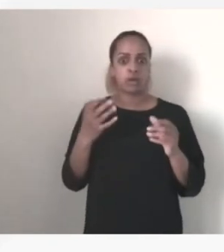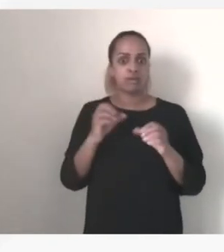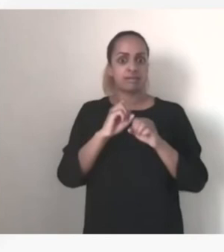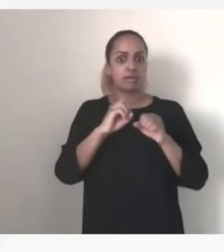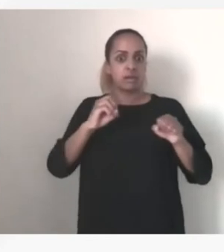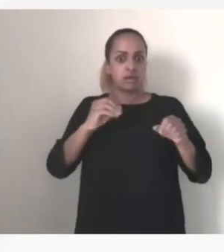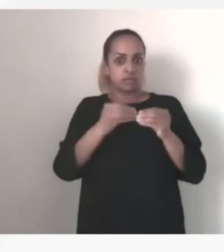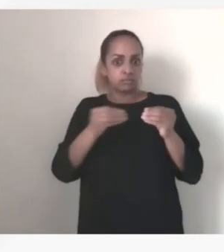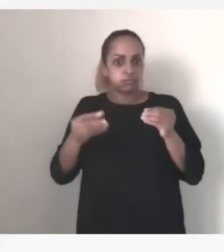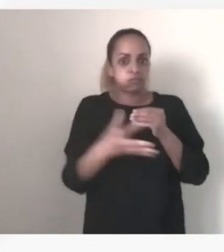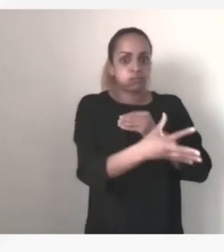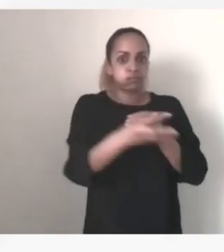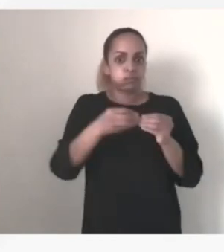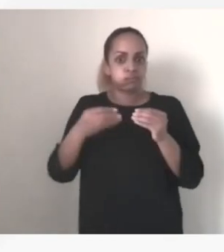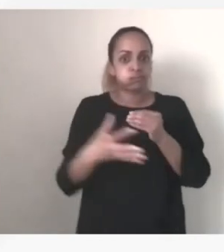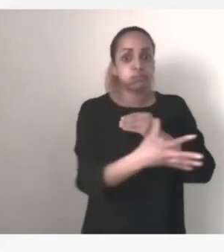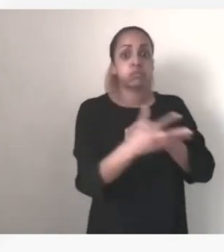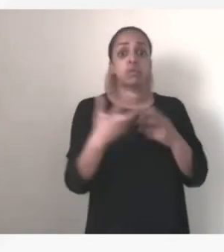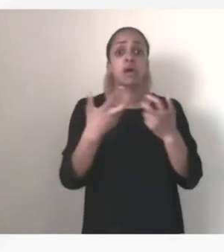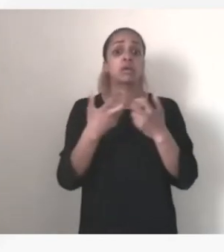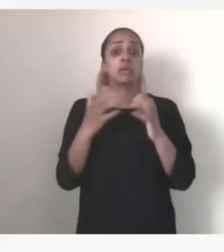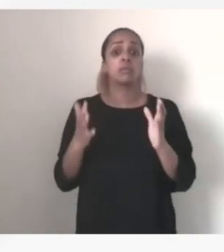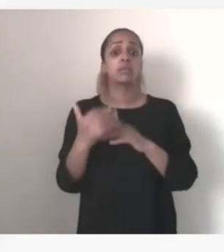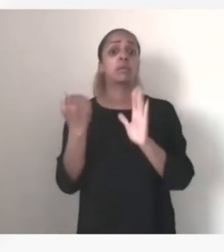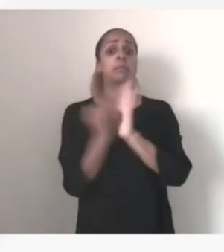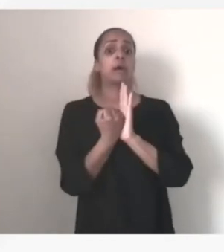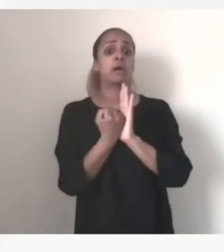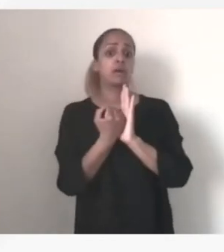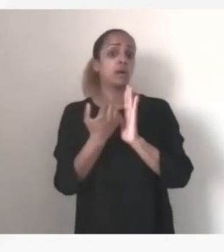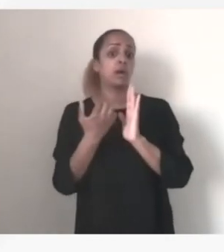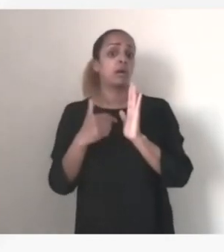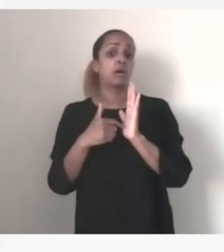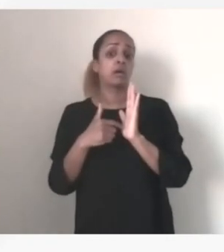à des opérateurs, des fournisseurs de contenus